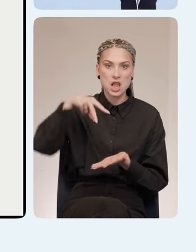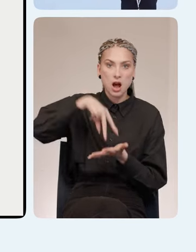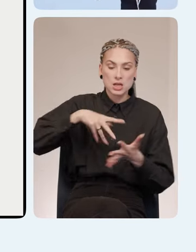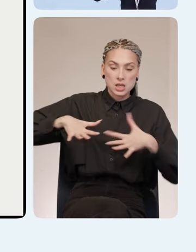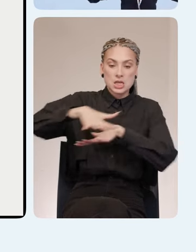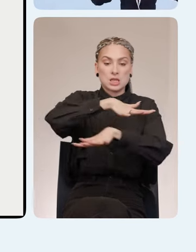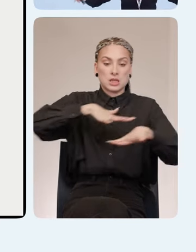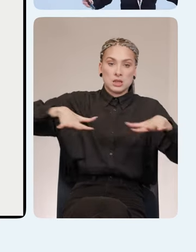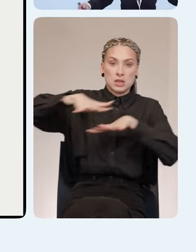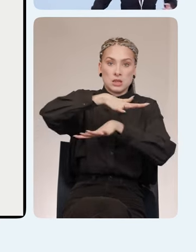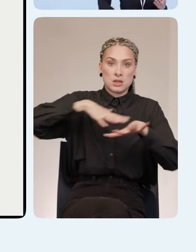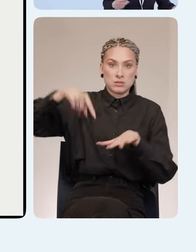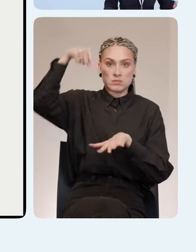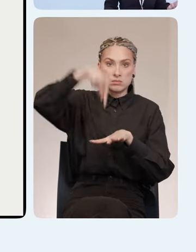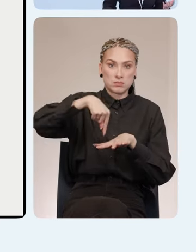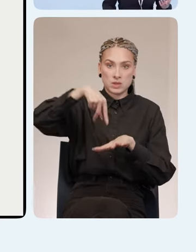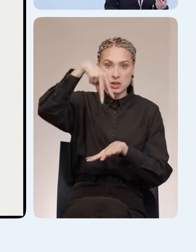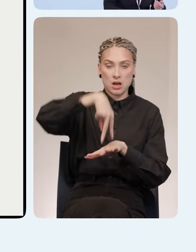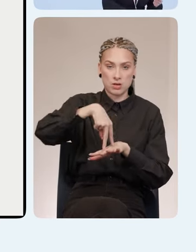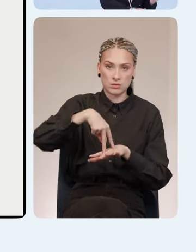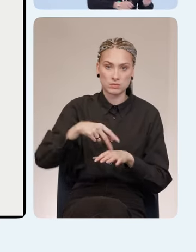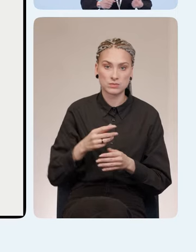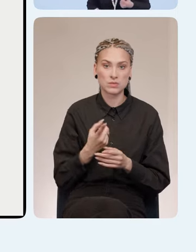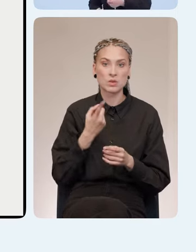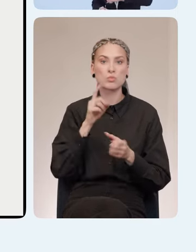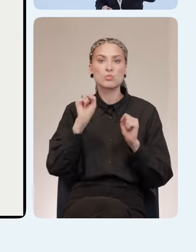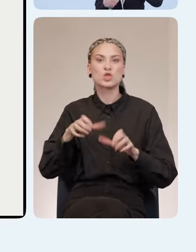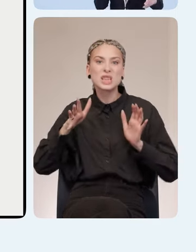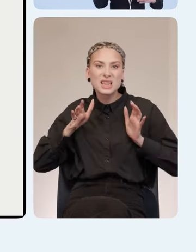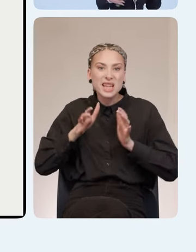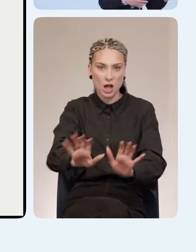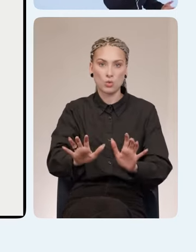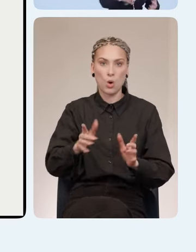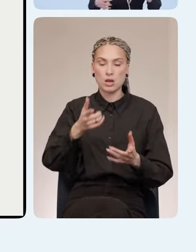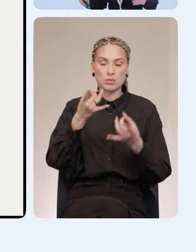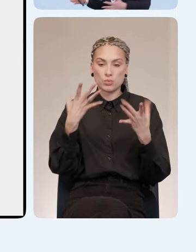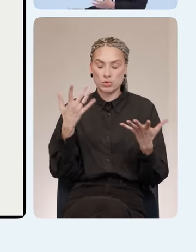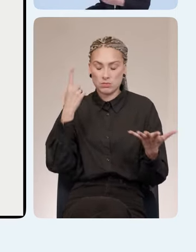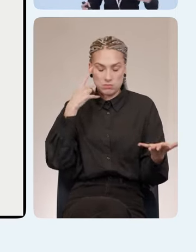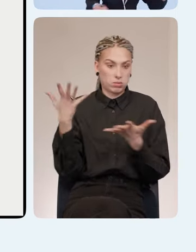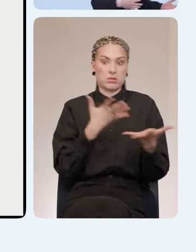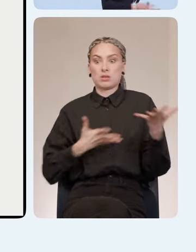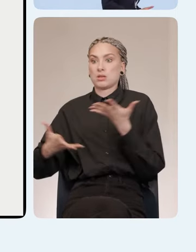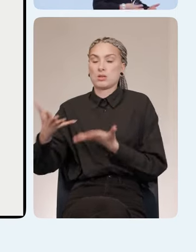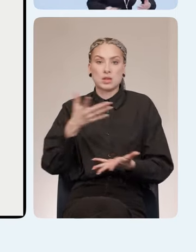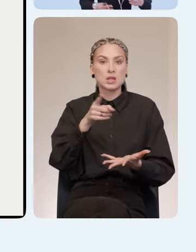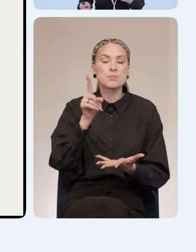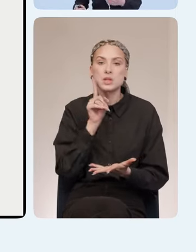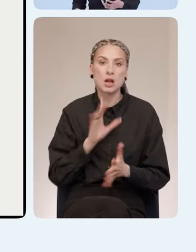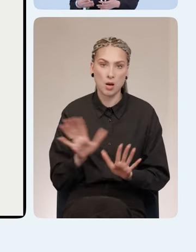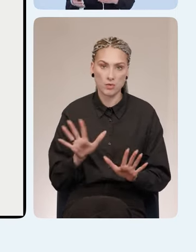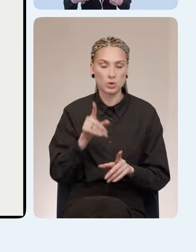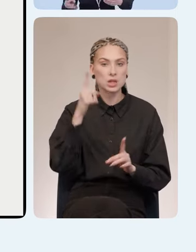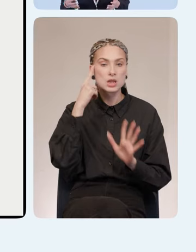большом количестве людей, которые пляшут, тебя толкнут, и ты просто дезориентируешься, тебе дискомфортно, ты не